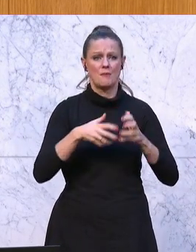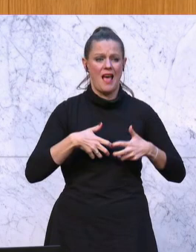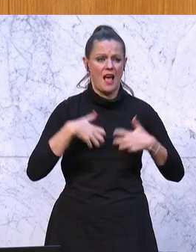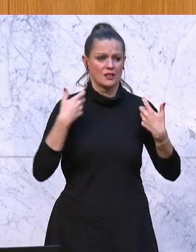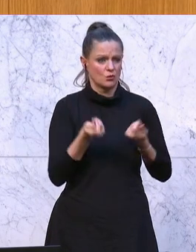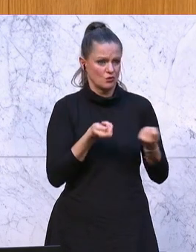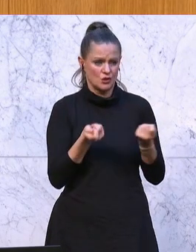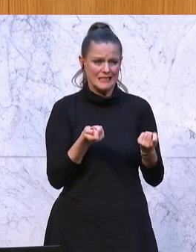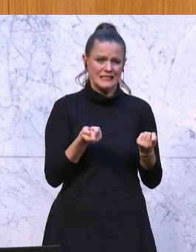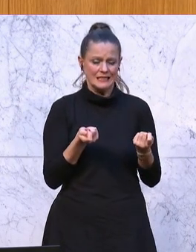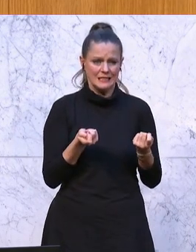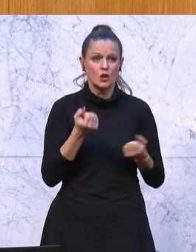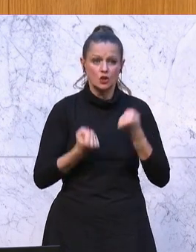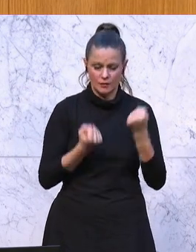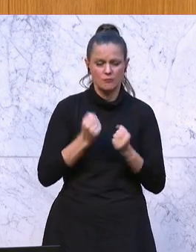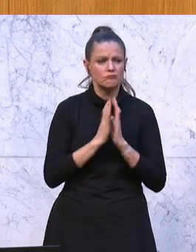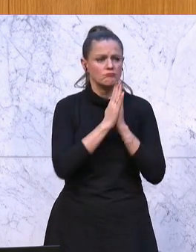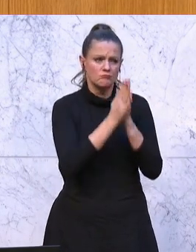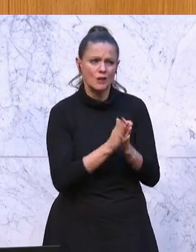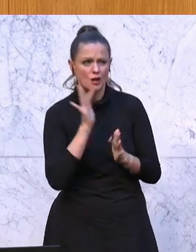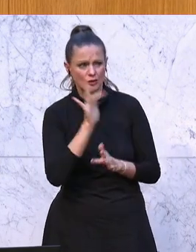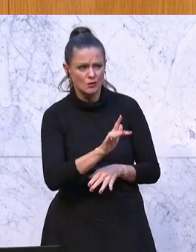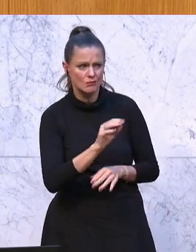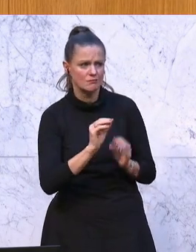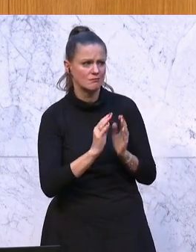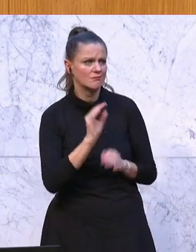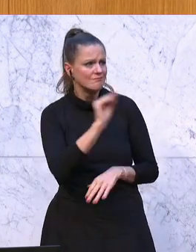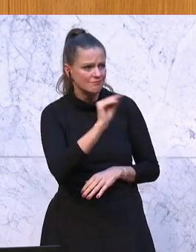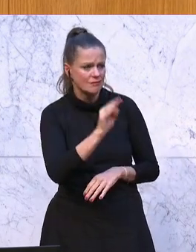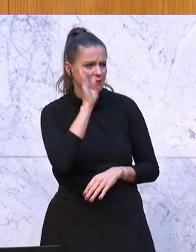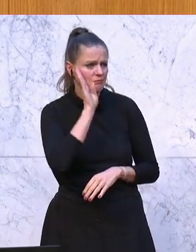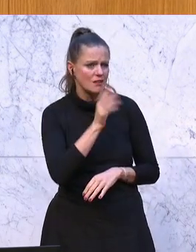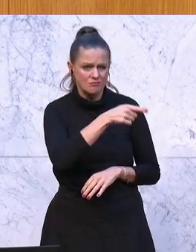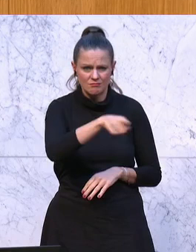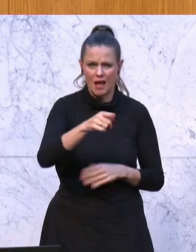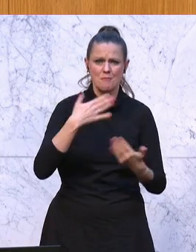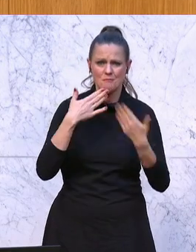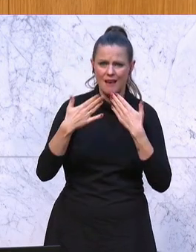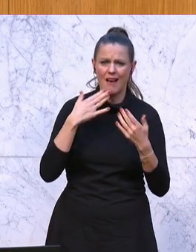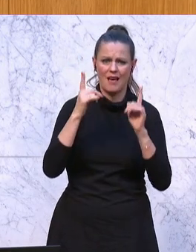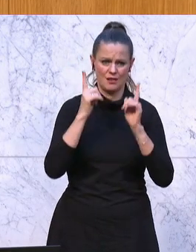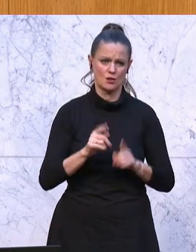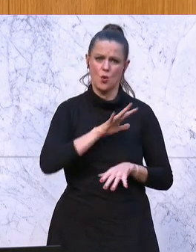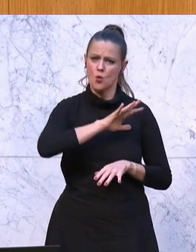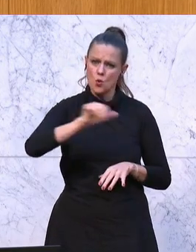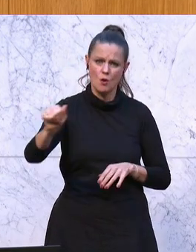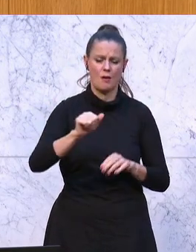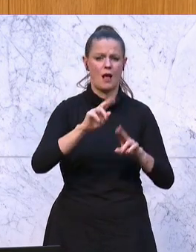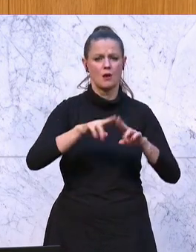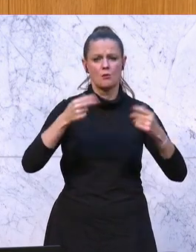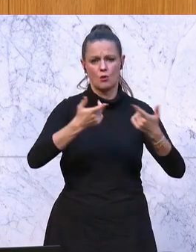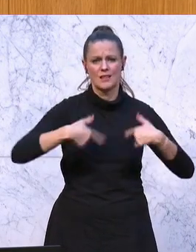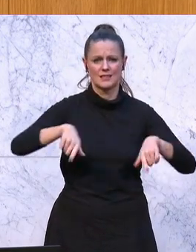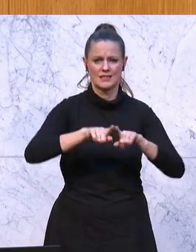zu werden, bitte raten Sie, Ihnen sich beraten zu lassen, sich Hilfe zu suchen. Es gibt in allen Bundesländern Möglichkeiten,